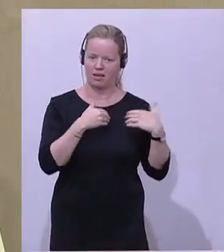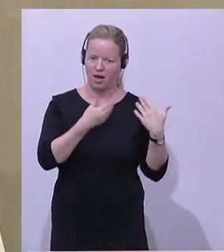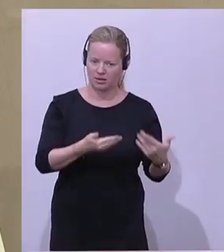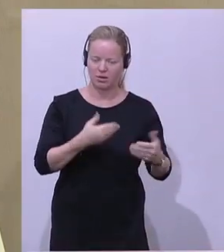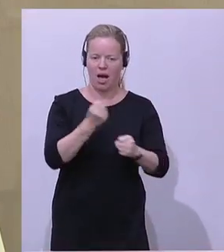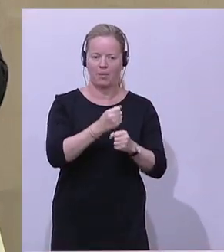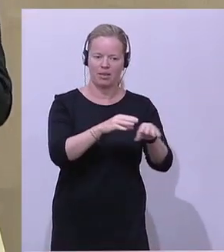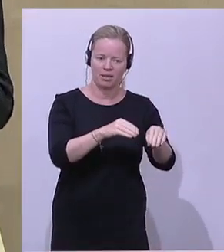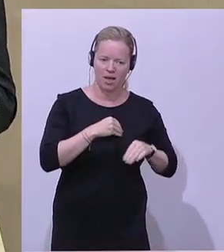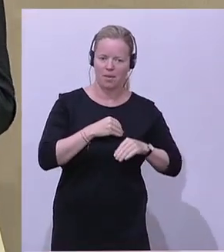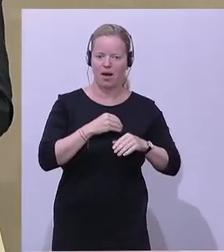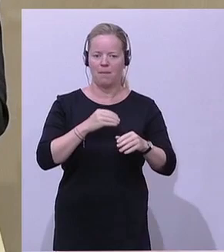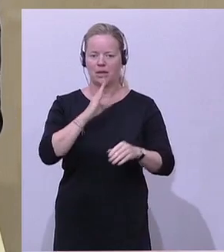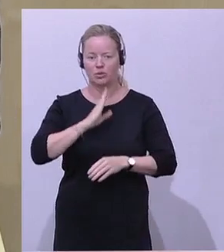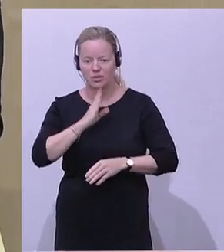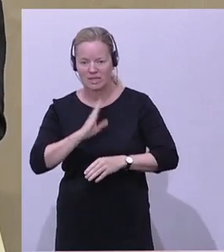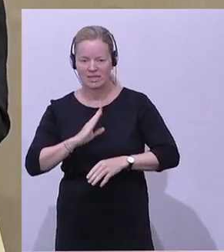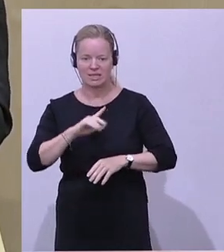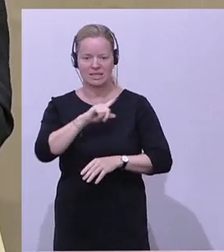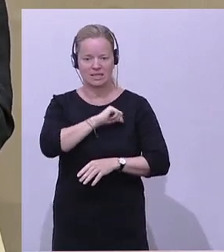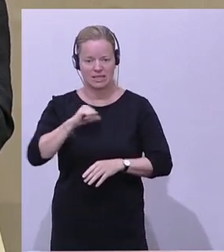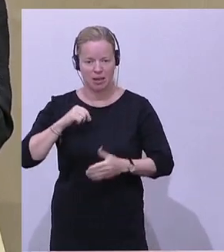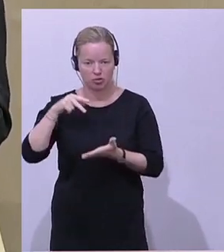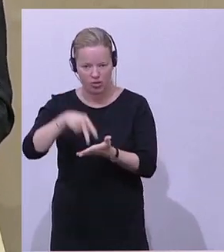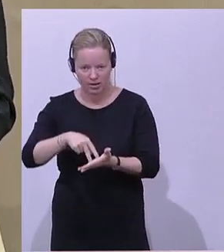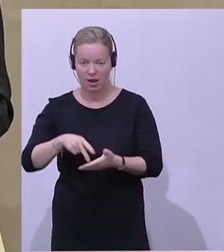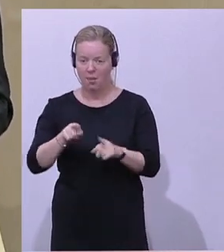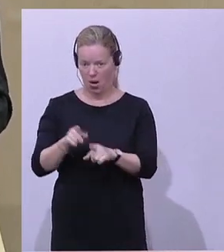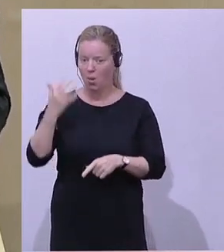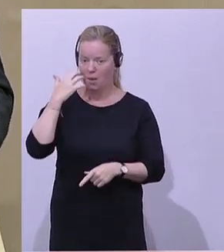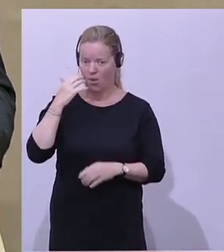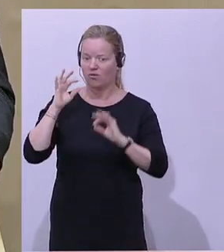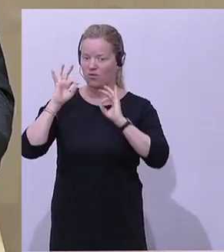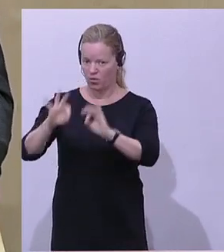Pensionisten, Selbstständige, aber auch für die Bauern.